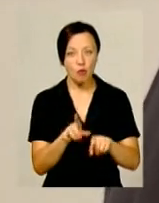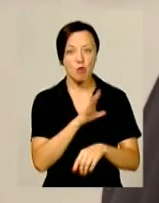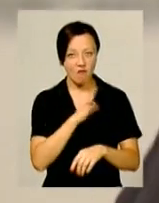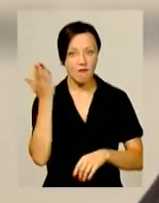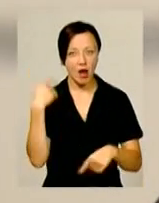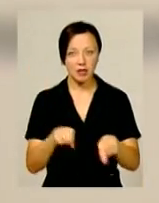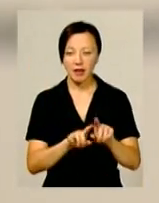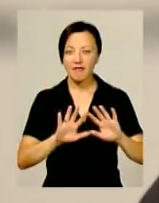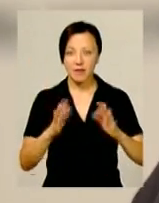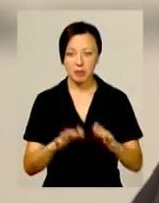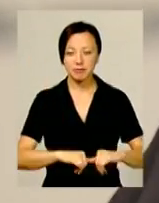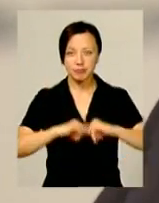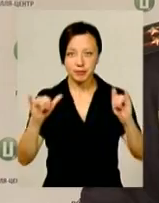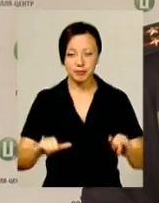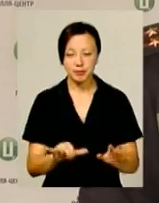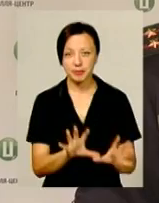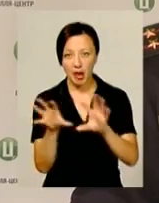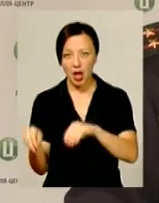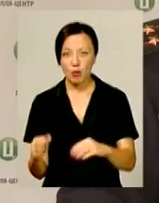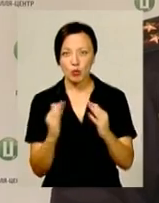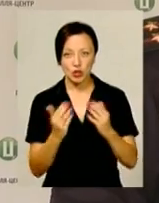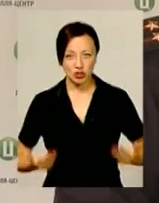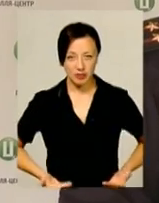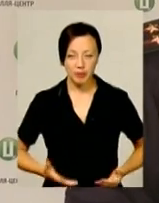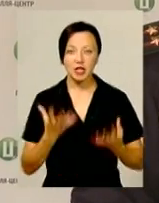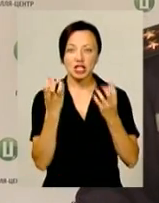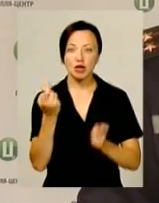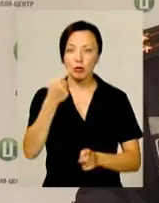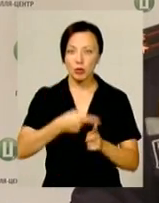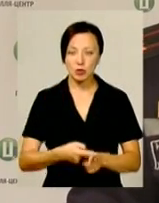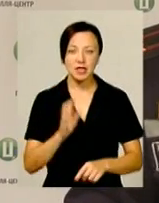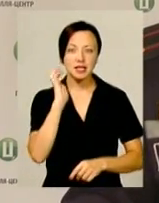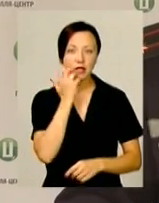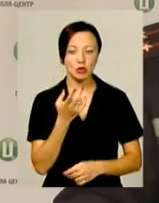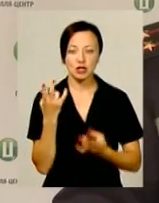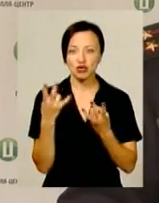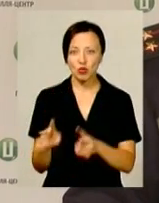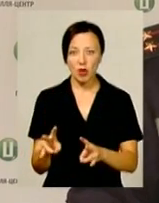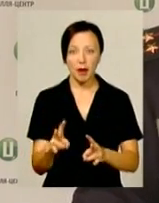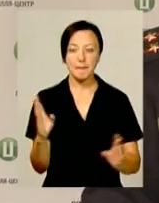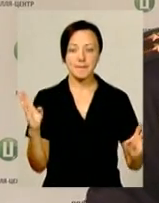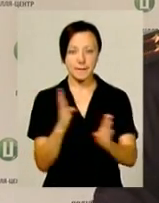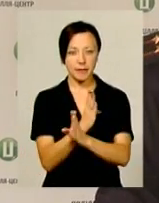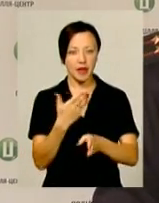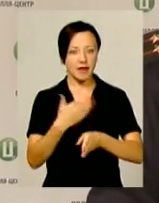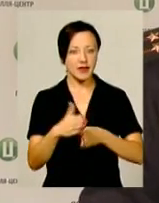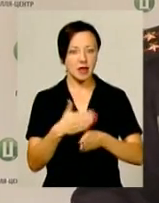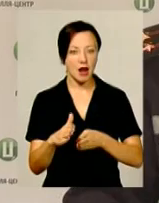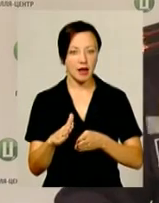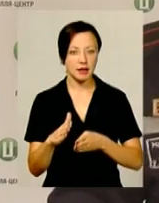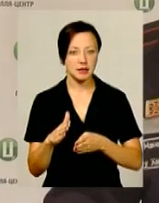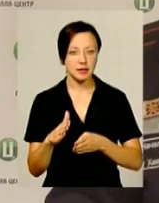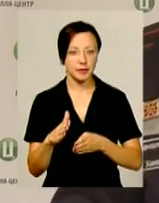такі випадки, що ще й перейти на житлові будинки. Крім того, наноситься дуже серйозна шкода навколишньому середовищу. Відділяється повітря